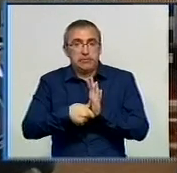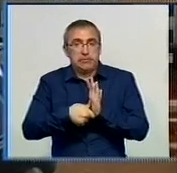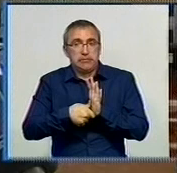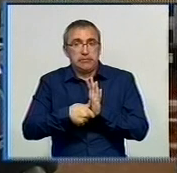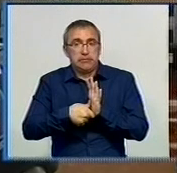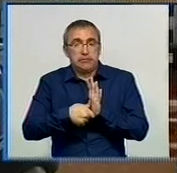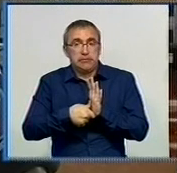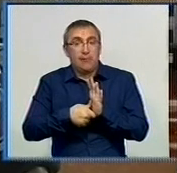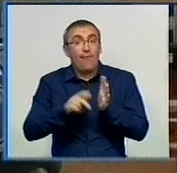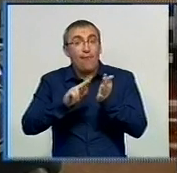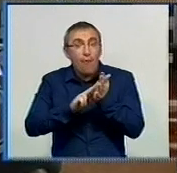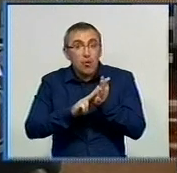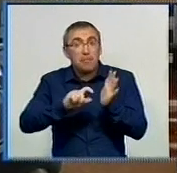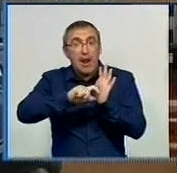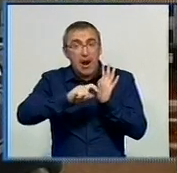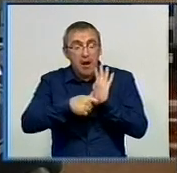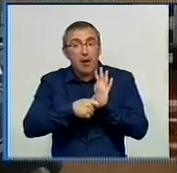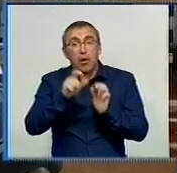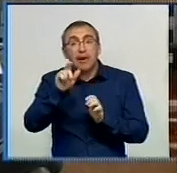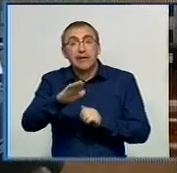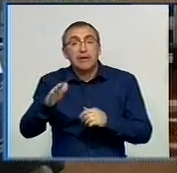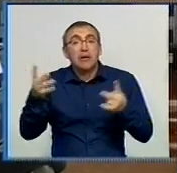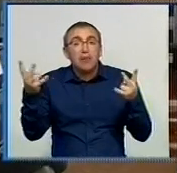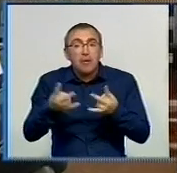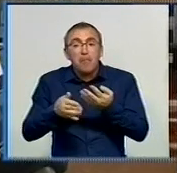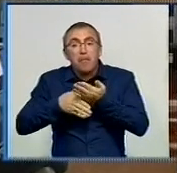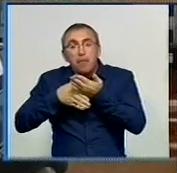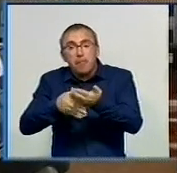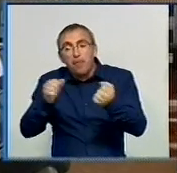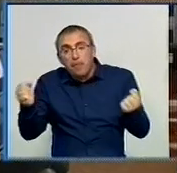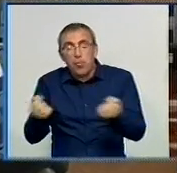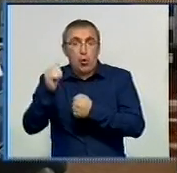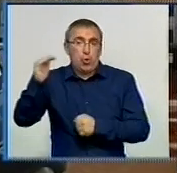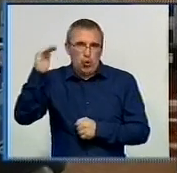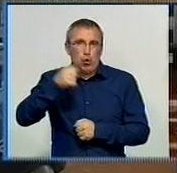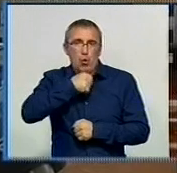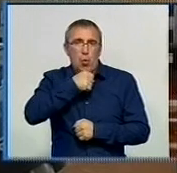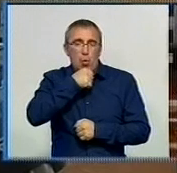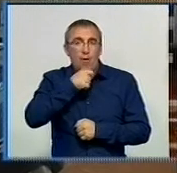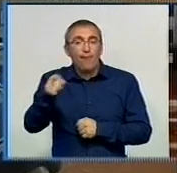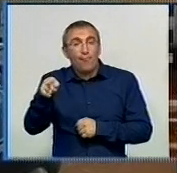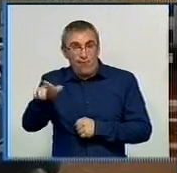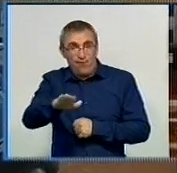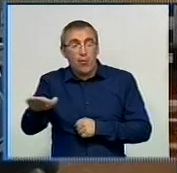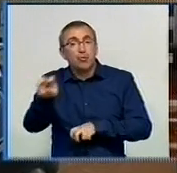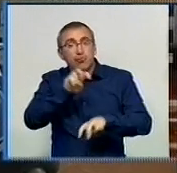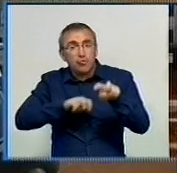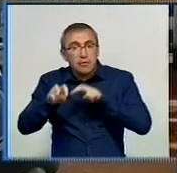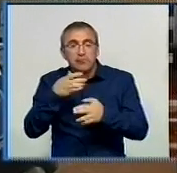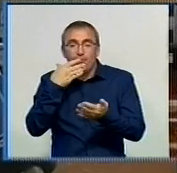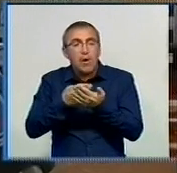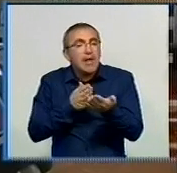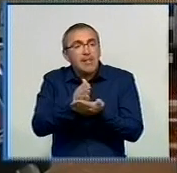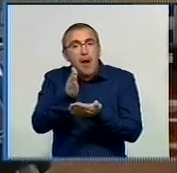Саме в восьмому класі діти потребують допомоги і підтримки дорослих. Вони шукають свої напрямки